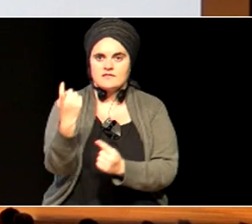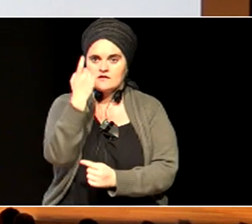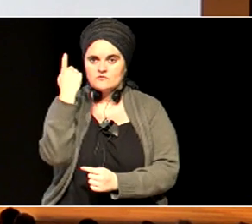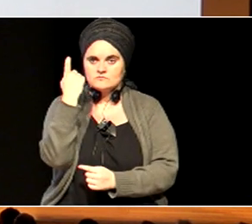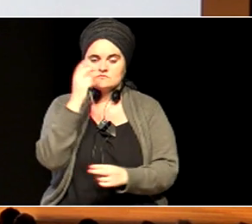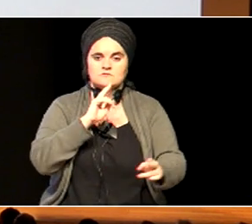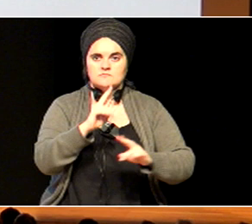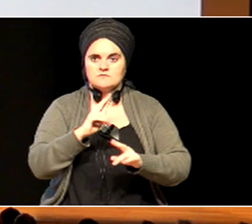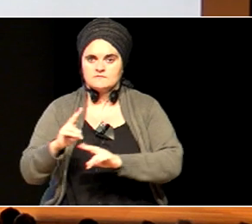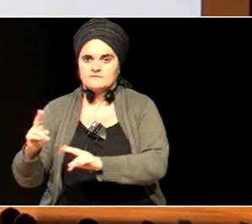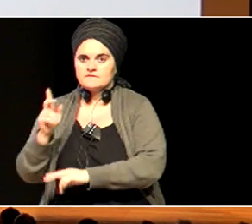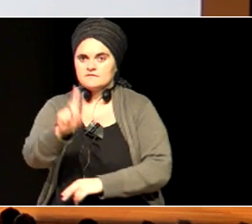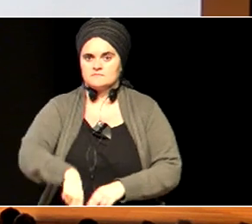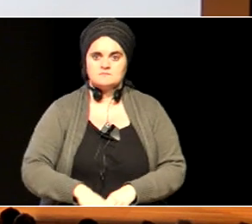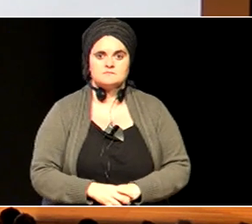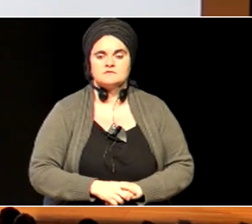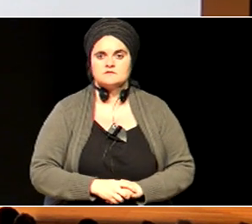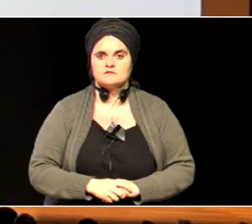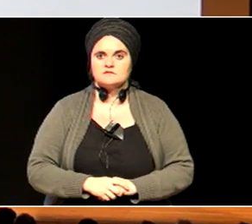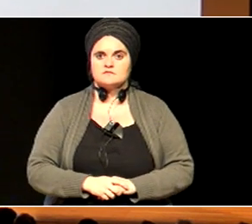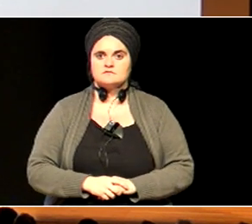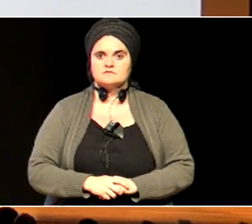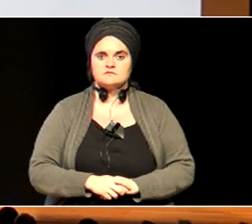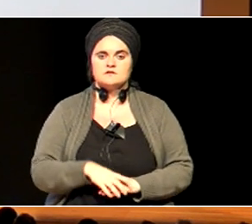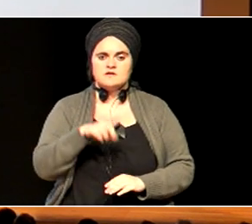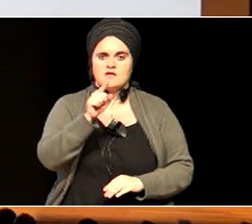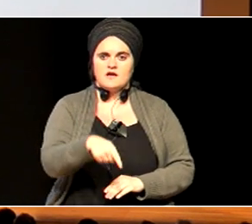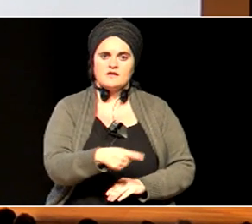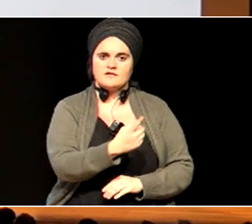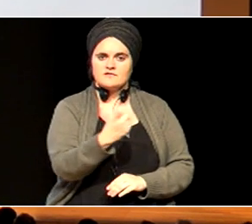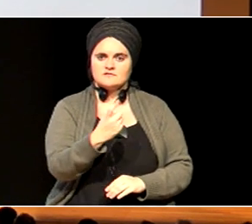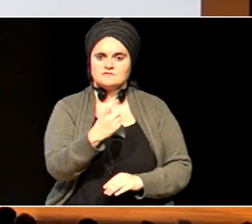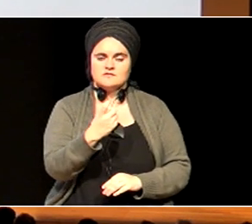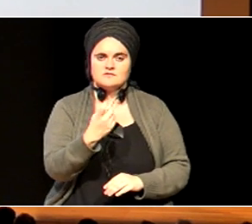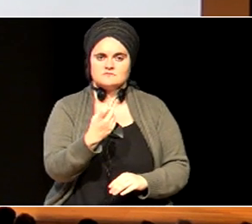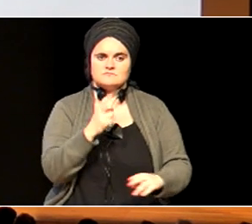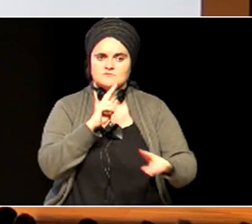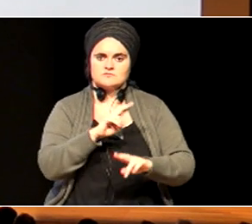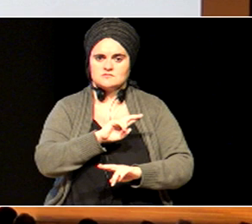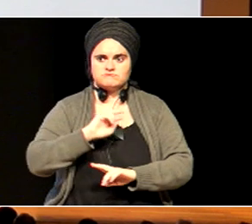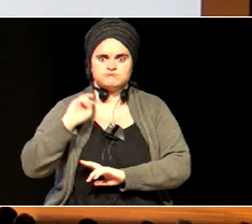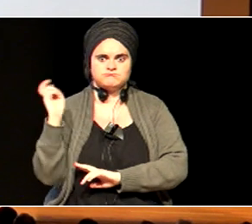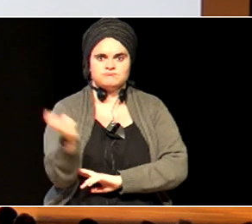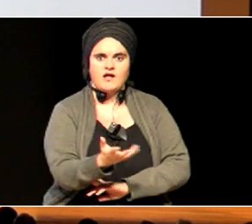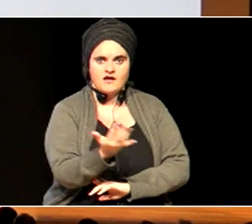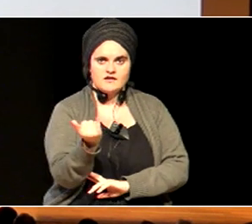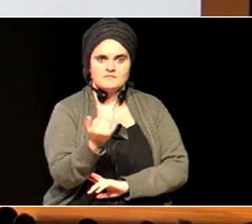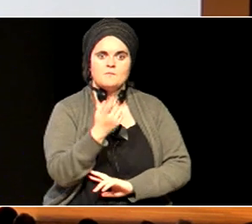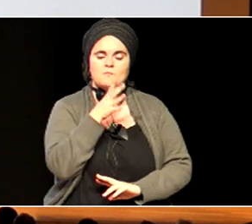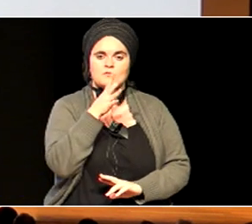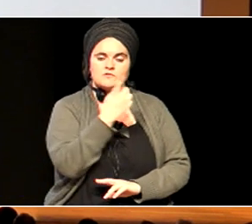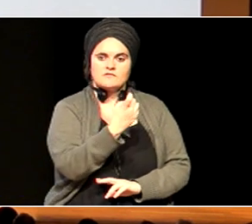da, eta hor baditugu, ba, jabaniko amplio, jabaniko haundize bat erantzuteko, eta gela, lehen esan duguna, gela,